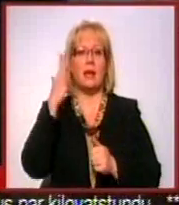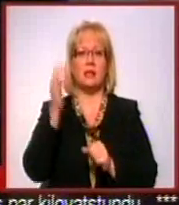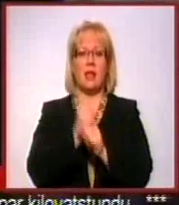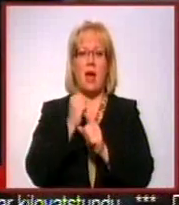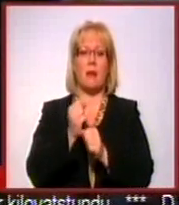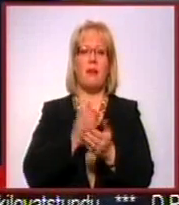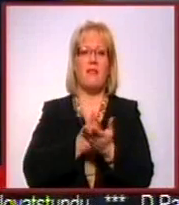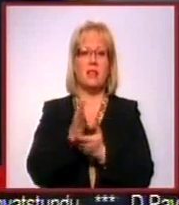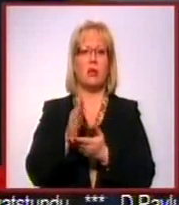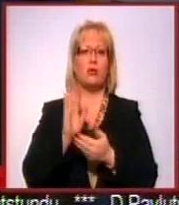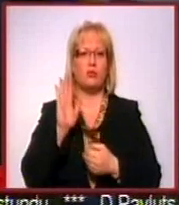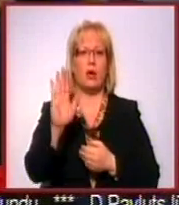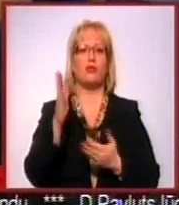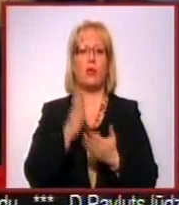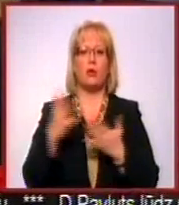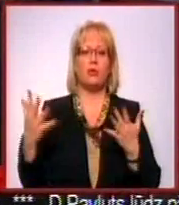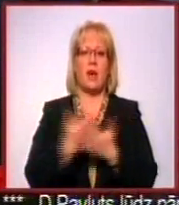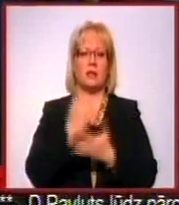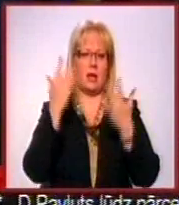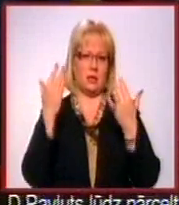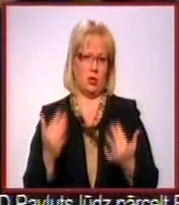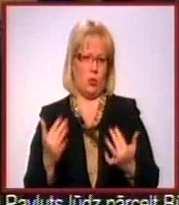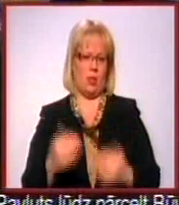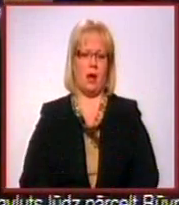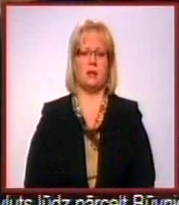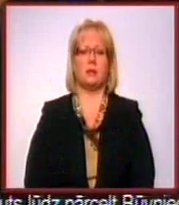virzītos uz priekšu un tiktu sasniegts rezultāts.